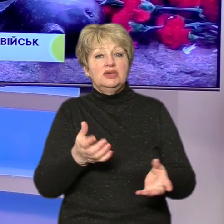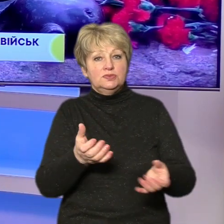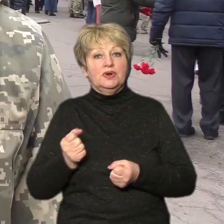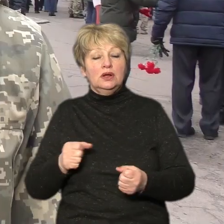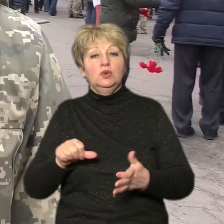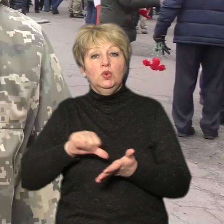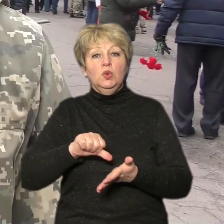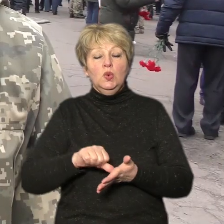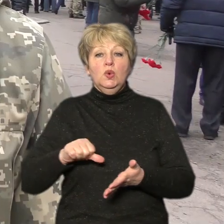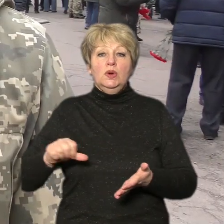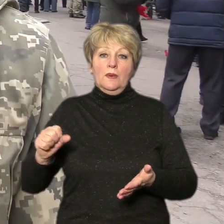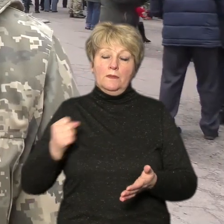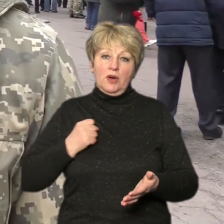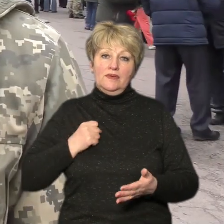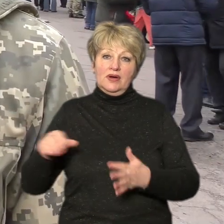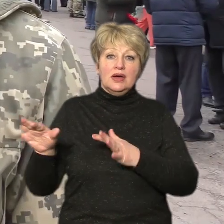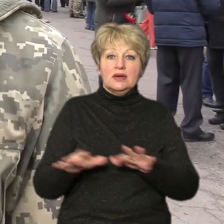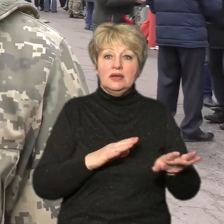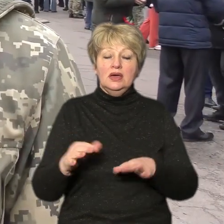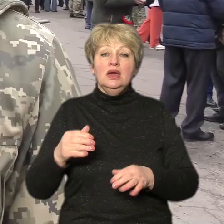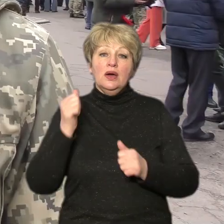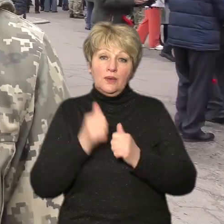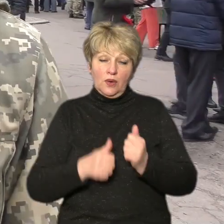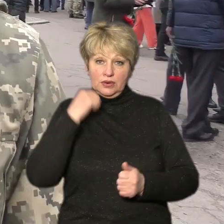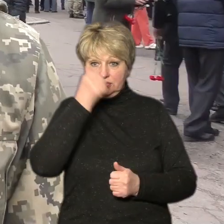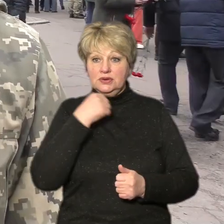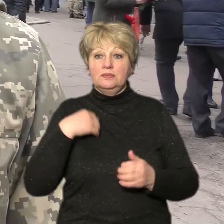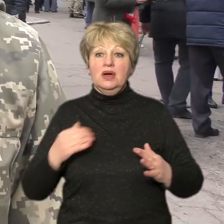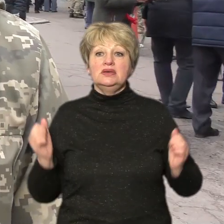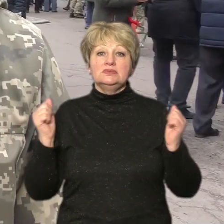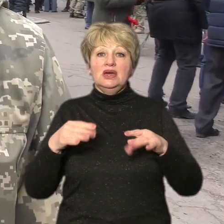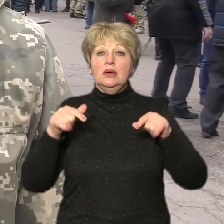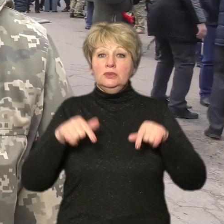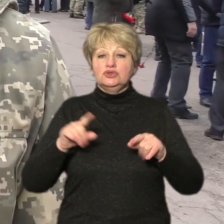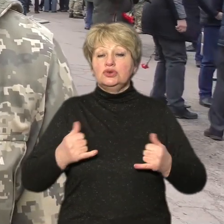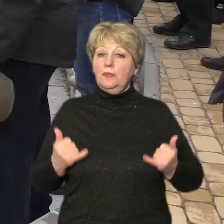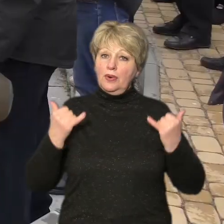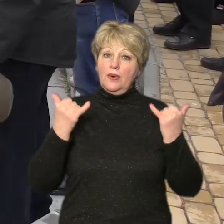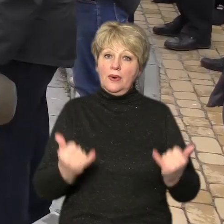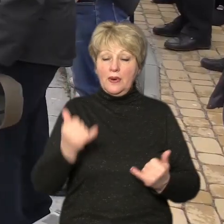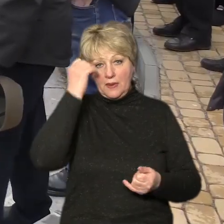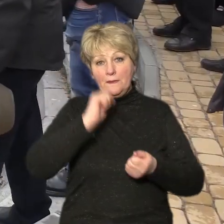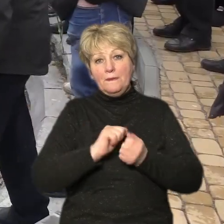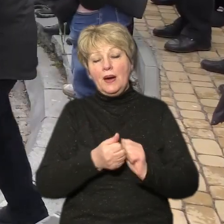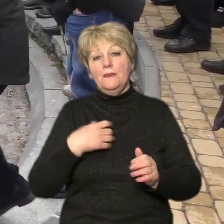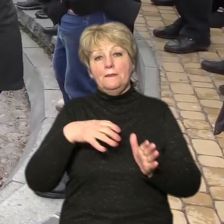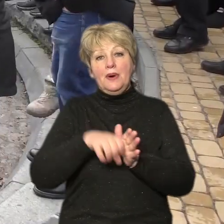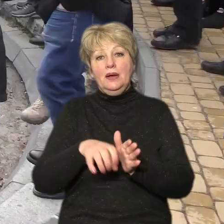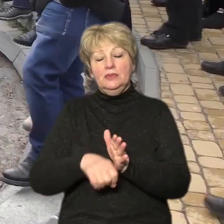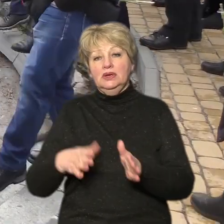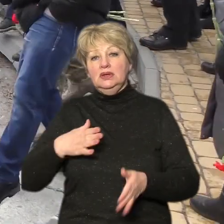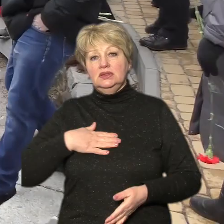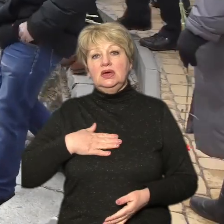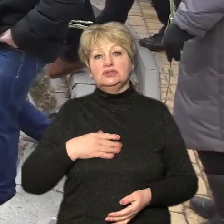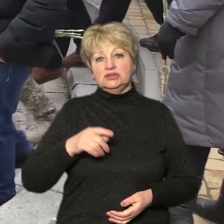діях. Сьогодні, як і кожен рік, ми збираємося тут, щоб вшанувати пам'ять загиблих наших побратимів, українців,